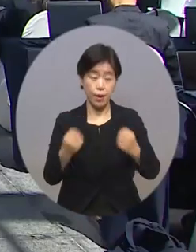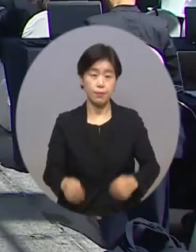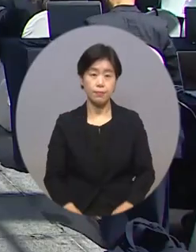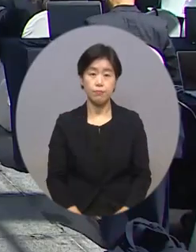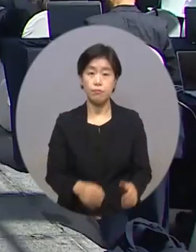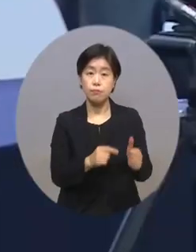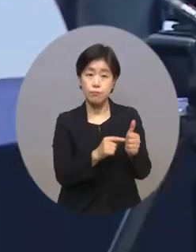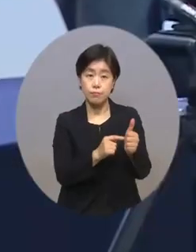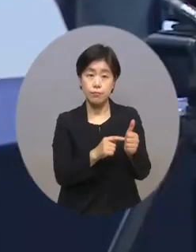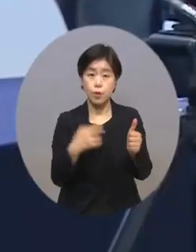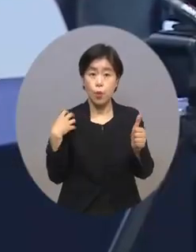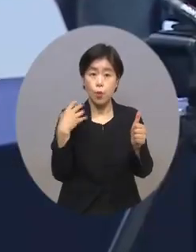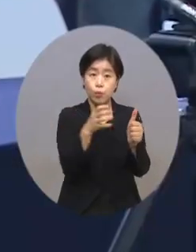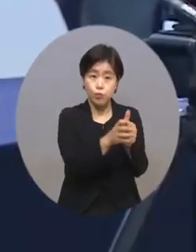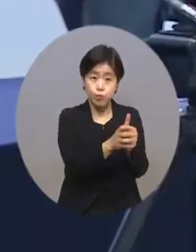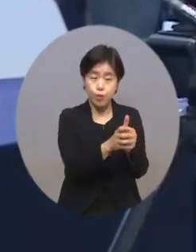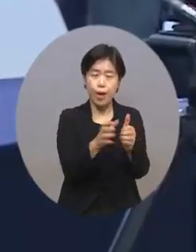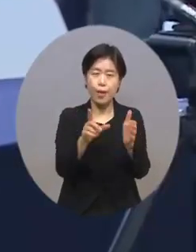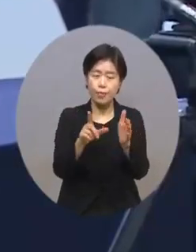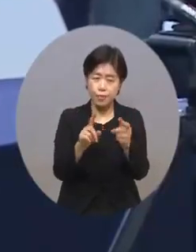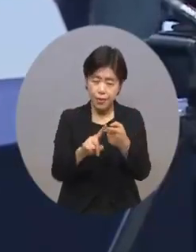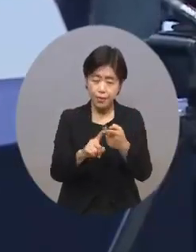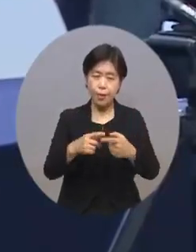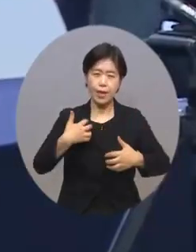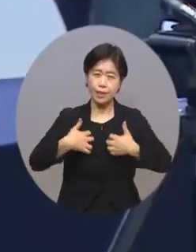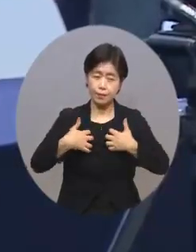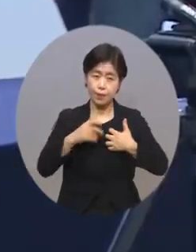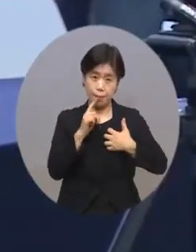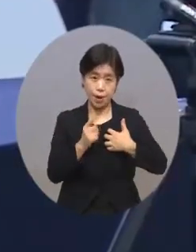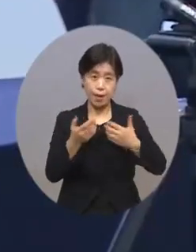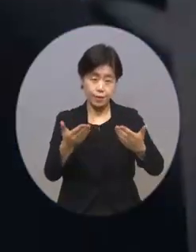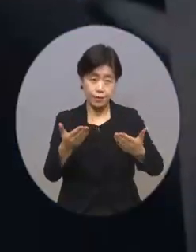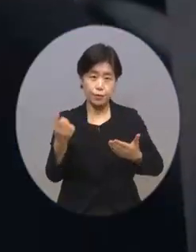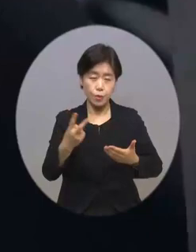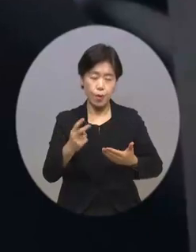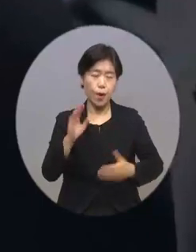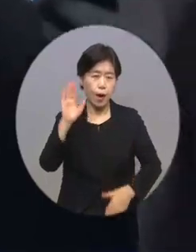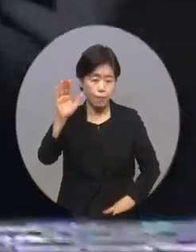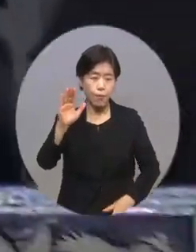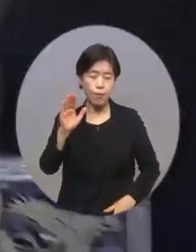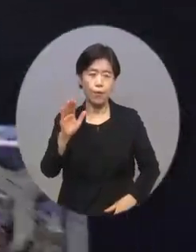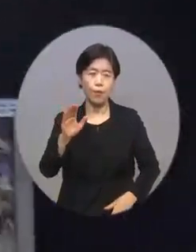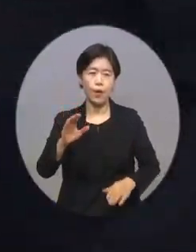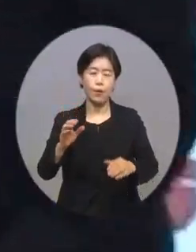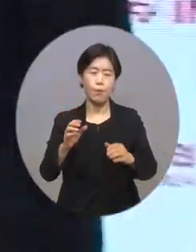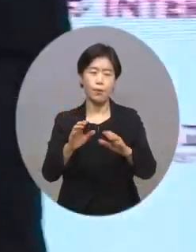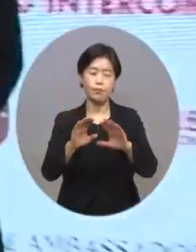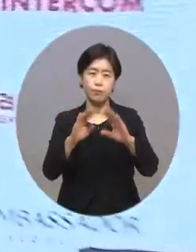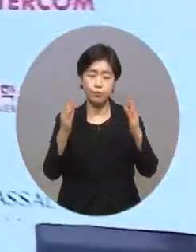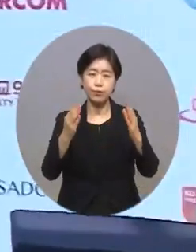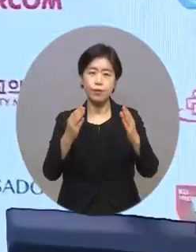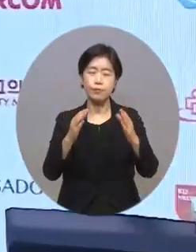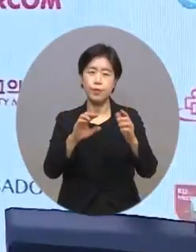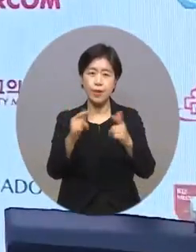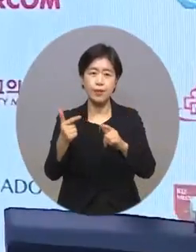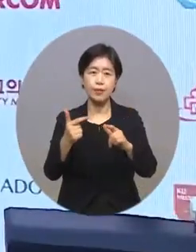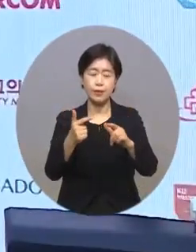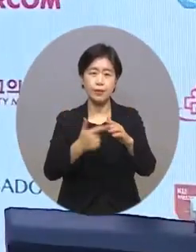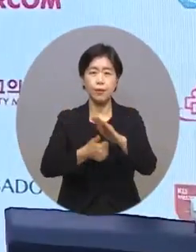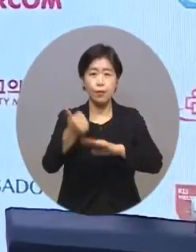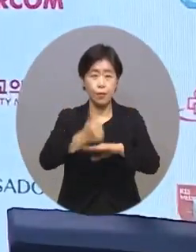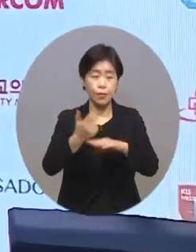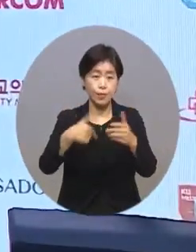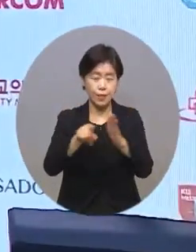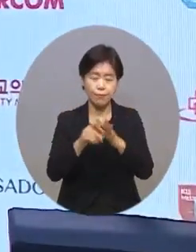홍보대사로 위촉된 기쁨을 정하는 한편, 성공적인 대회를 위해 최선을 다하겠다는 뜻을 전했습니다. 복지TV